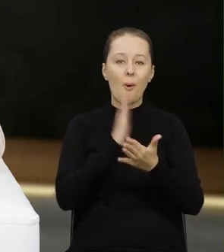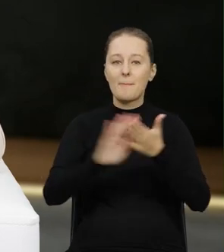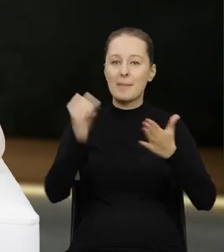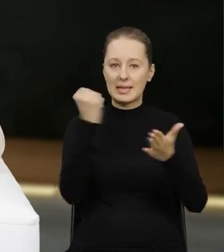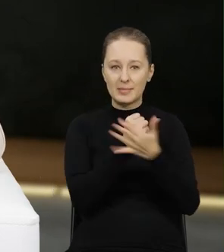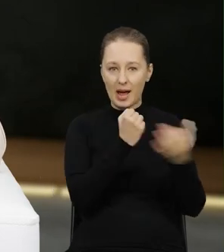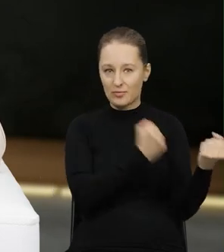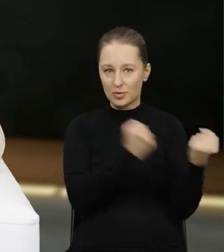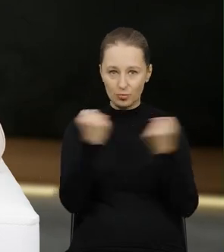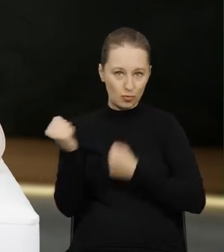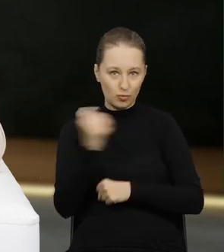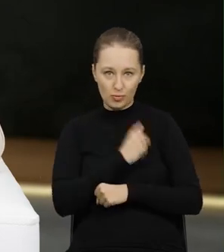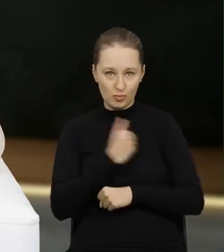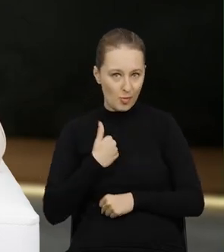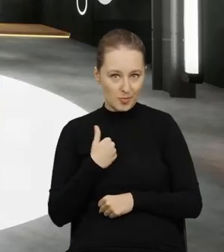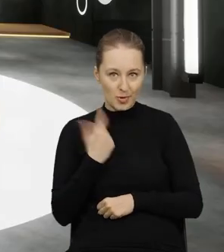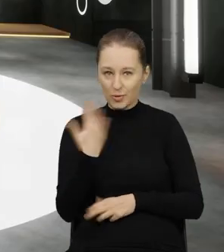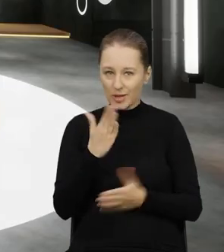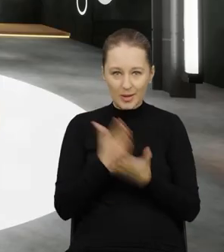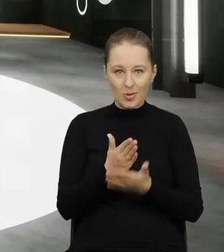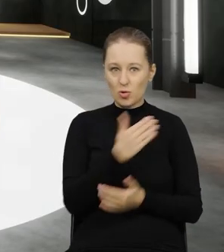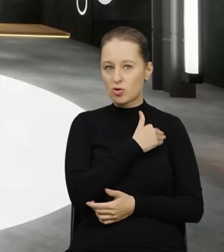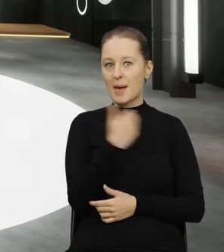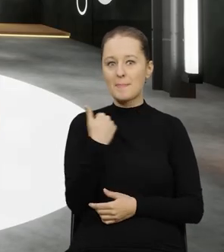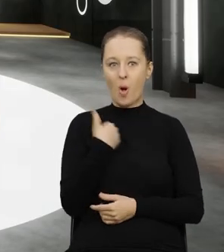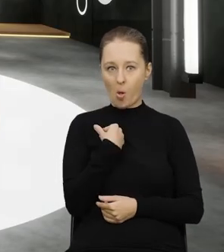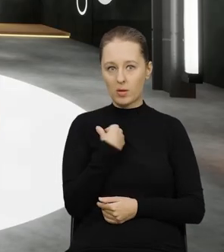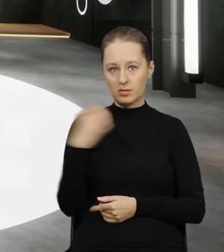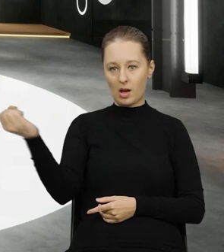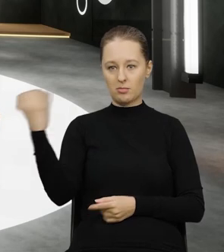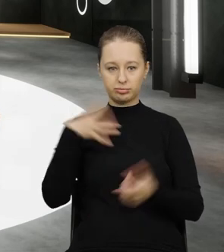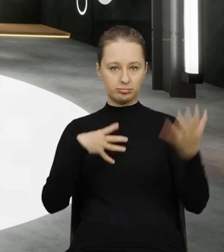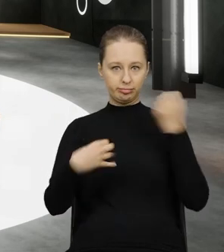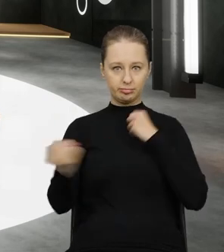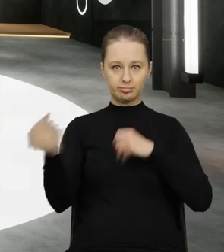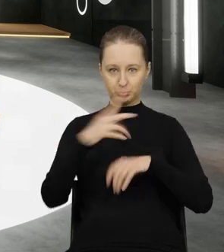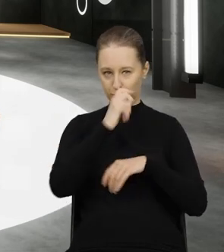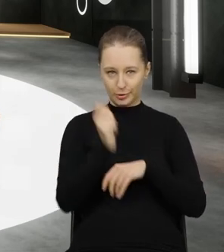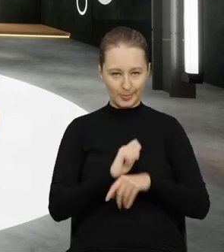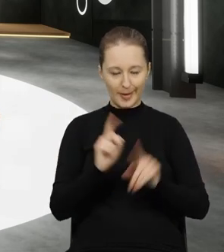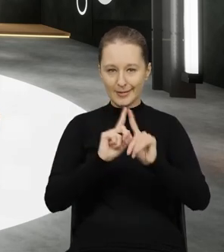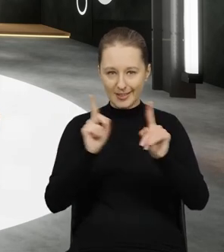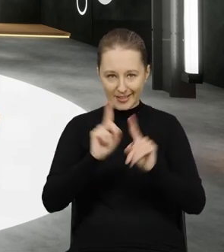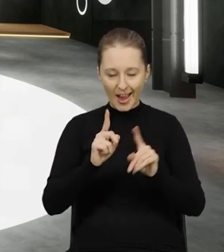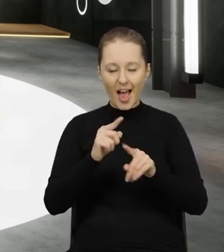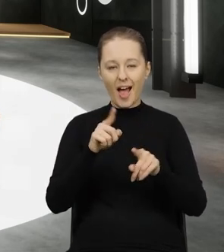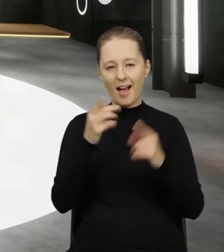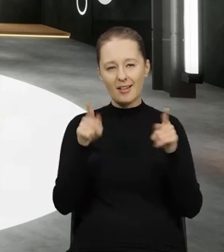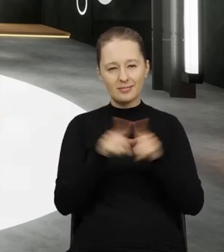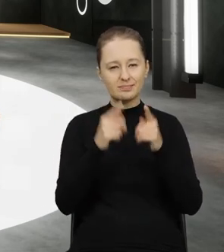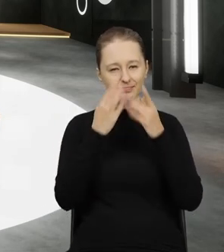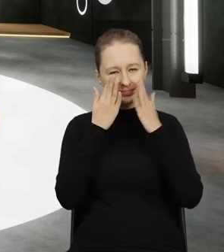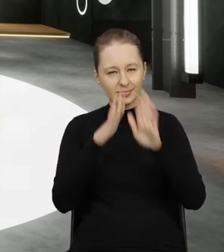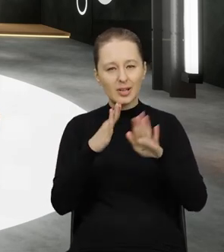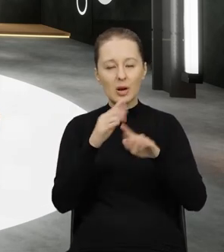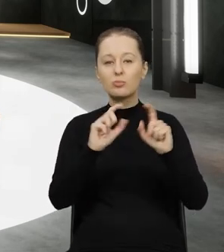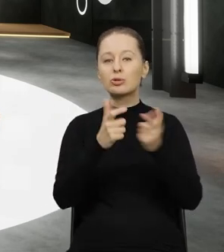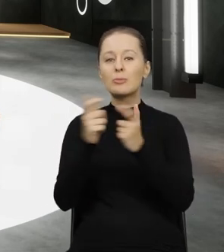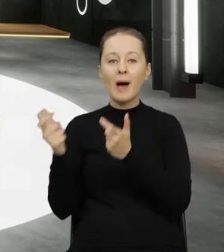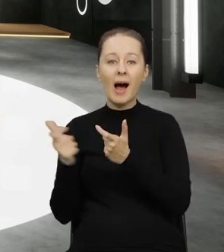czynienia tutaj z nielegalnym przywozem odpadów do Polski. To nie jest tak, że tylko Polska jest tym krajem odbioru, ponieważ ujawniamy też